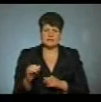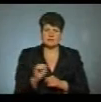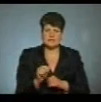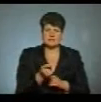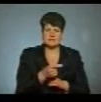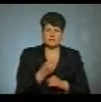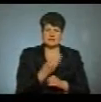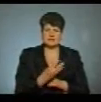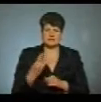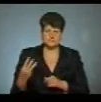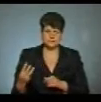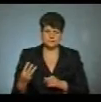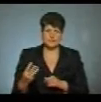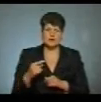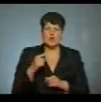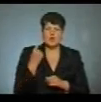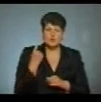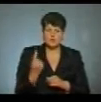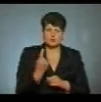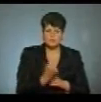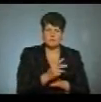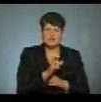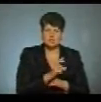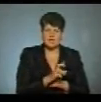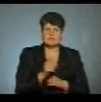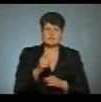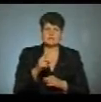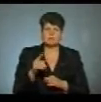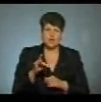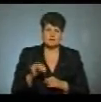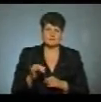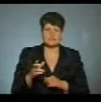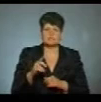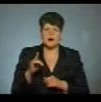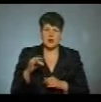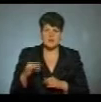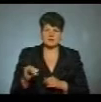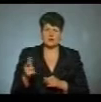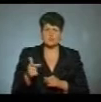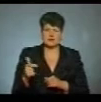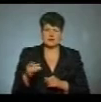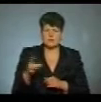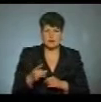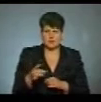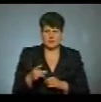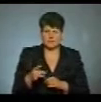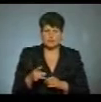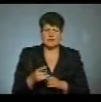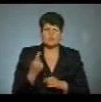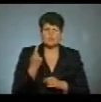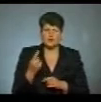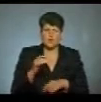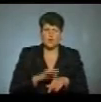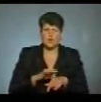Тернопільський – по три випадки та по одному хворому в Бережанському, Зборівському, Борщівському, Збараському та Гусятинському районах. Жодного